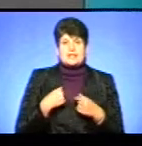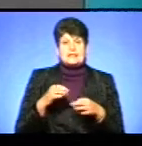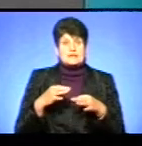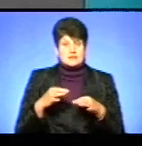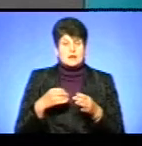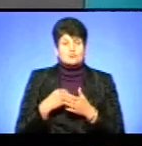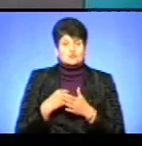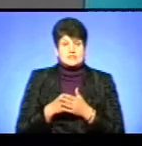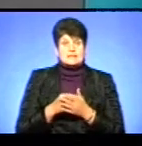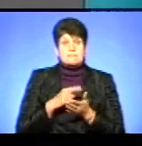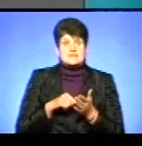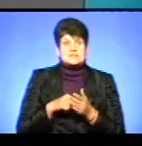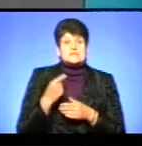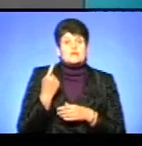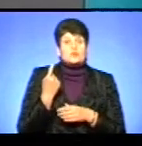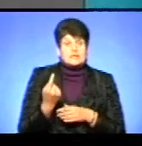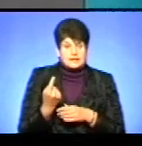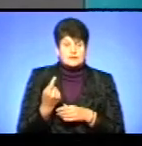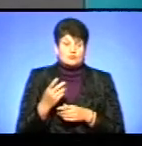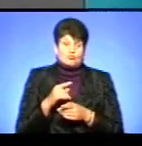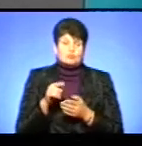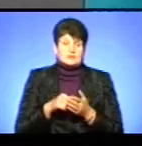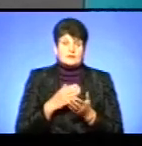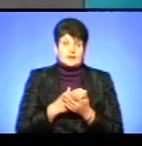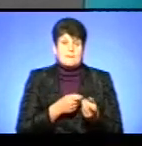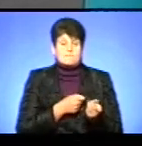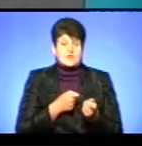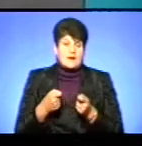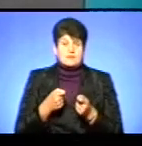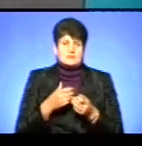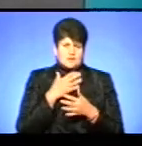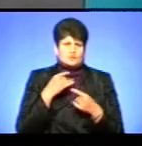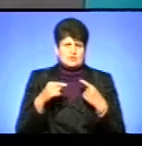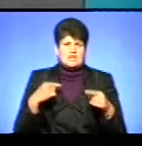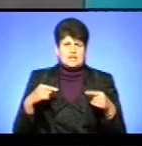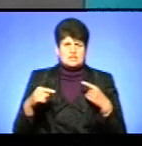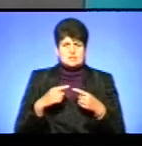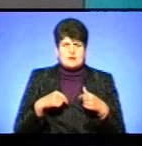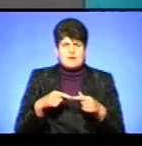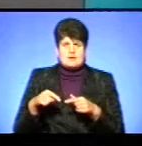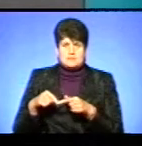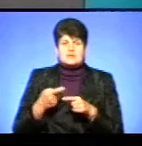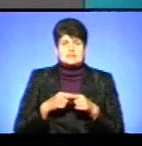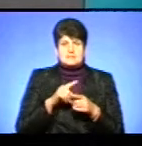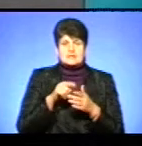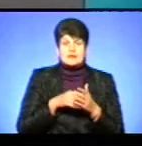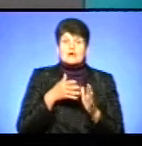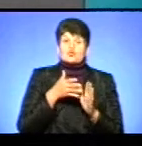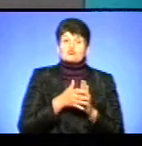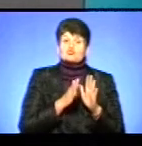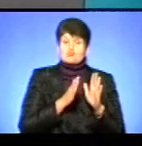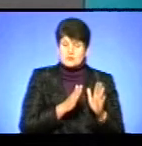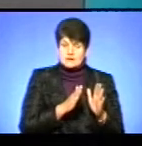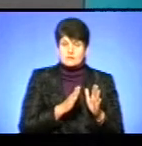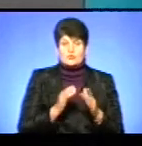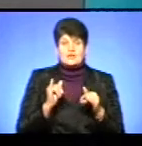бюджет в нас міський один, і тому виникло це питання, тому потягне за собою, можливо, і багато інших галузей. Ми це питання розуміємо, і, в